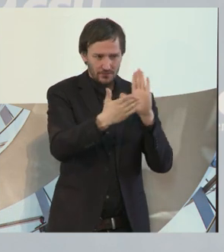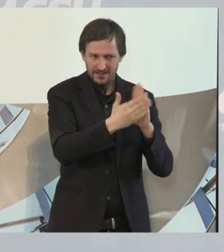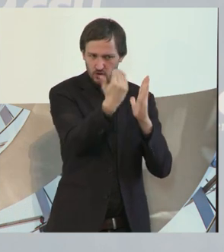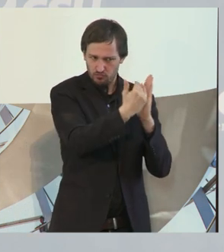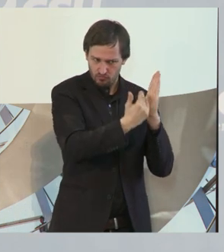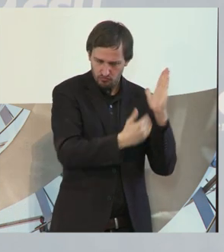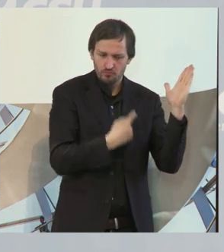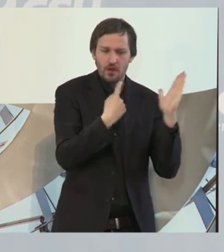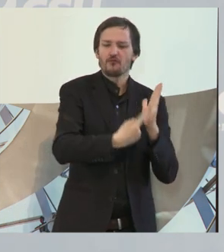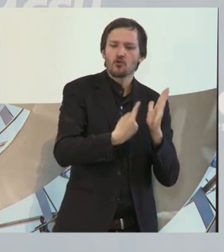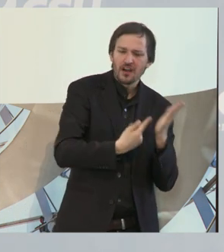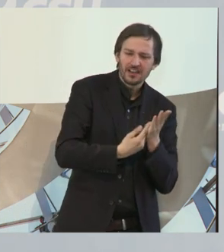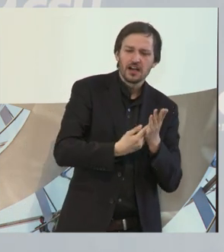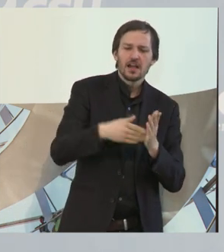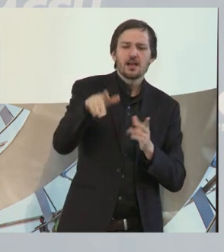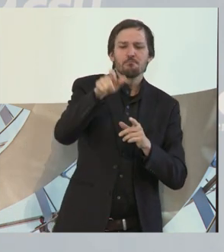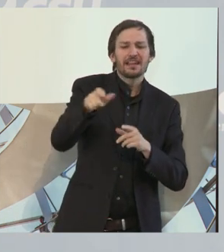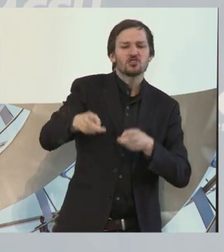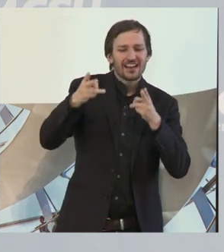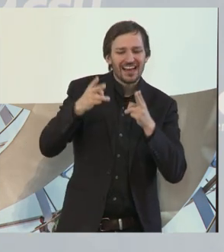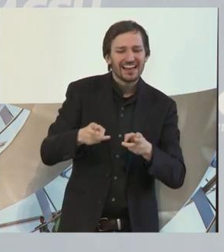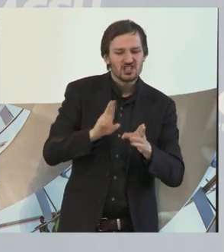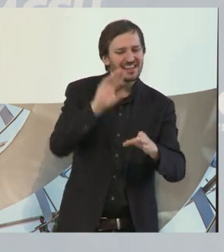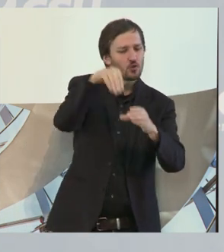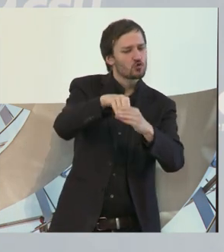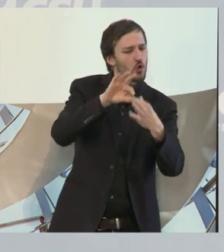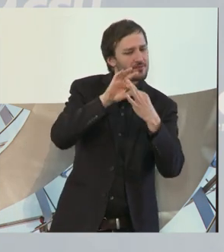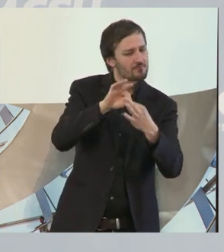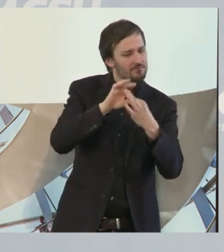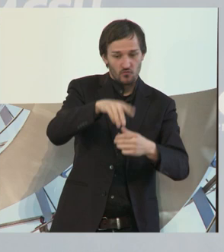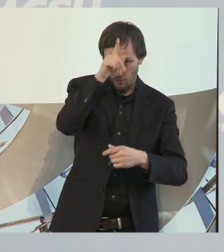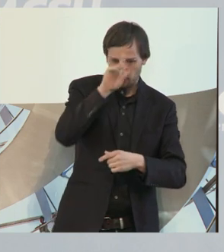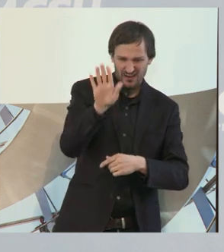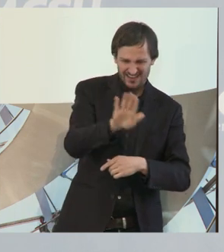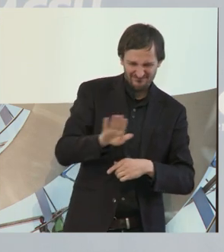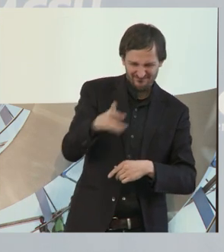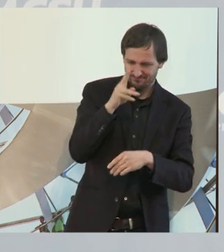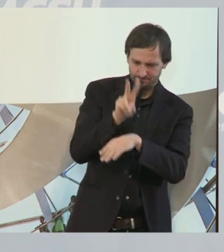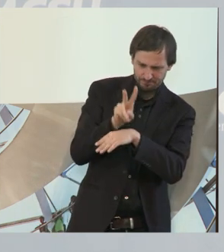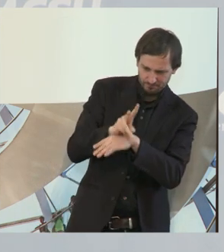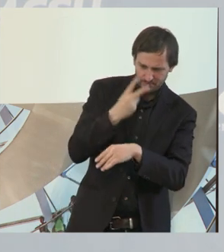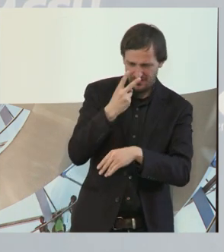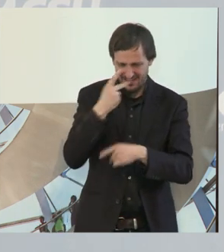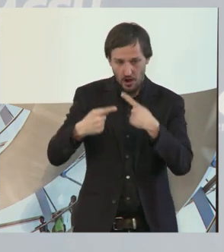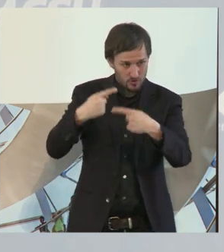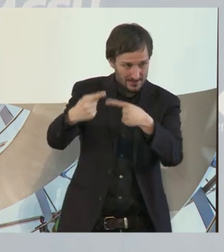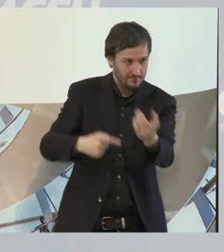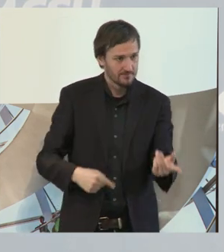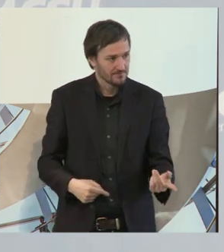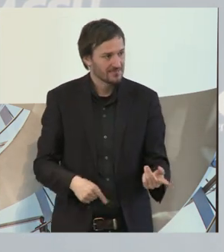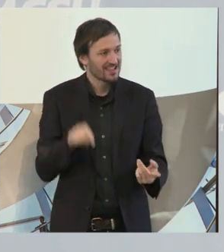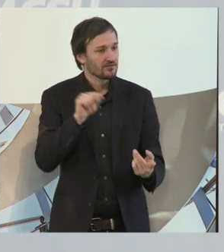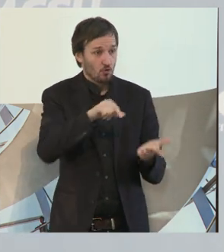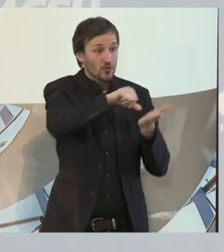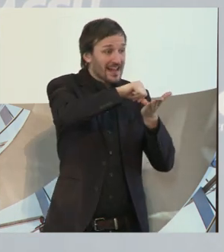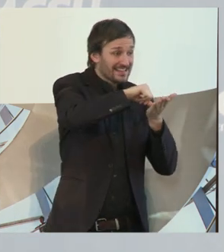Fortschritte im Bereich der Menschenrechte in der Inklusion macht Deutschland. Und es war auch wichtig, dass wir, bevor dies in